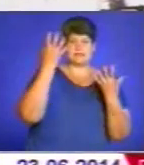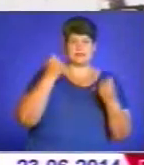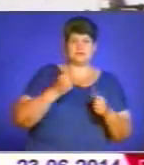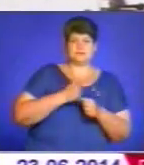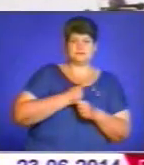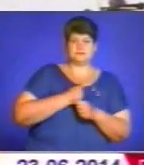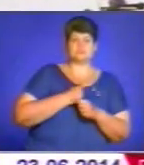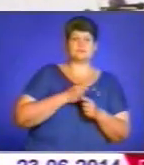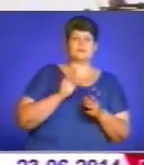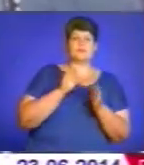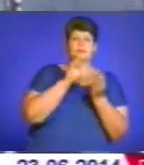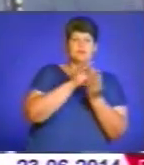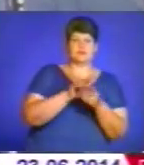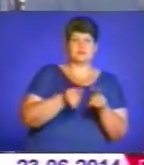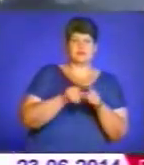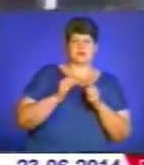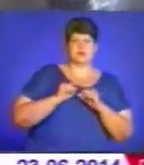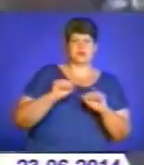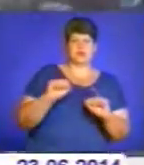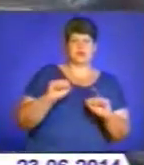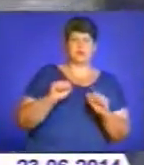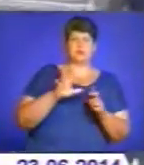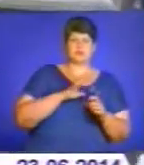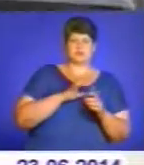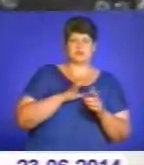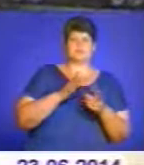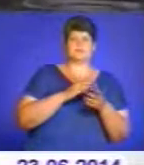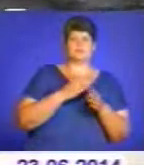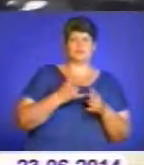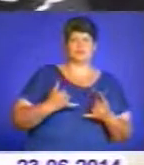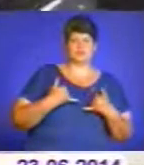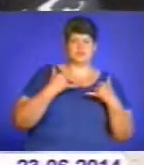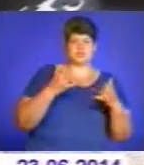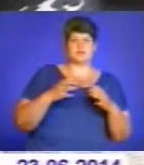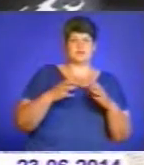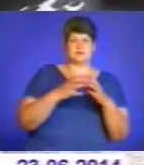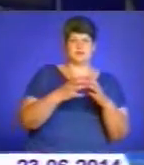поховають як героя. Під час похорону буде почесна варта з частини, де служив.